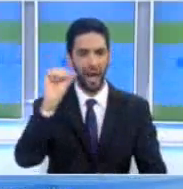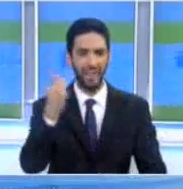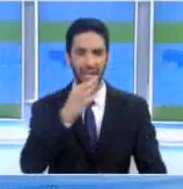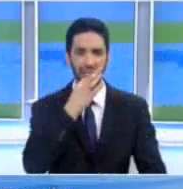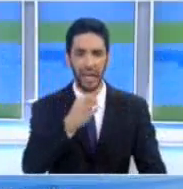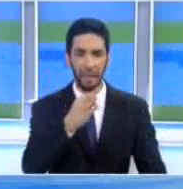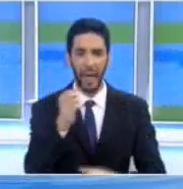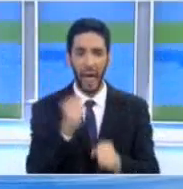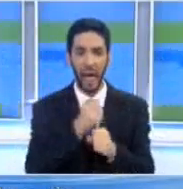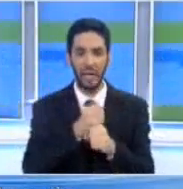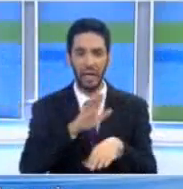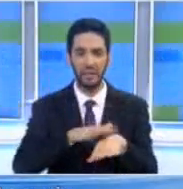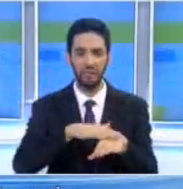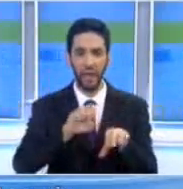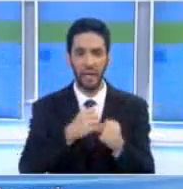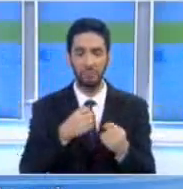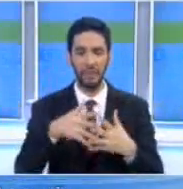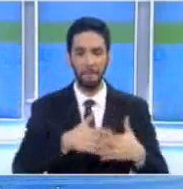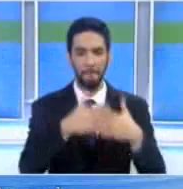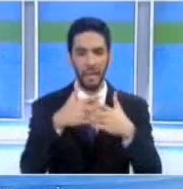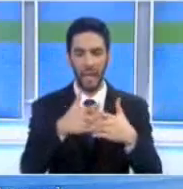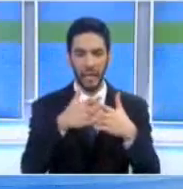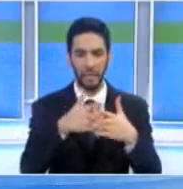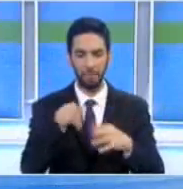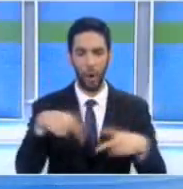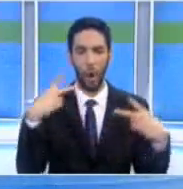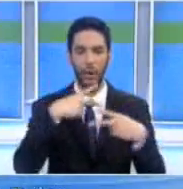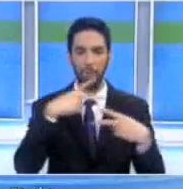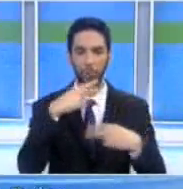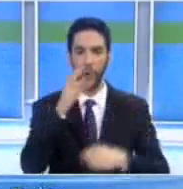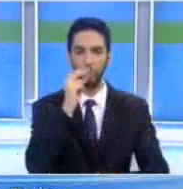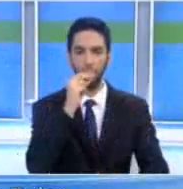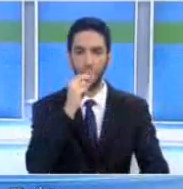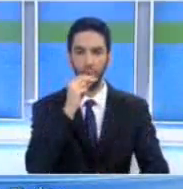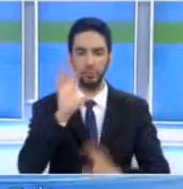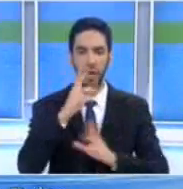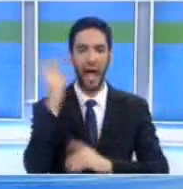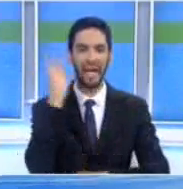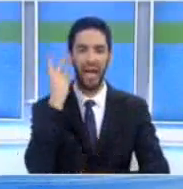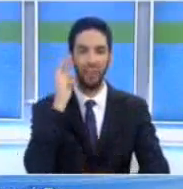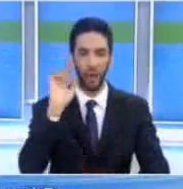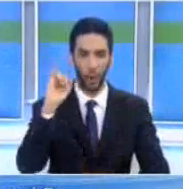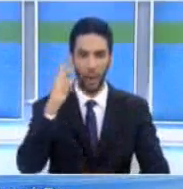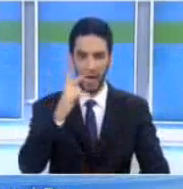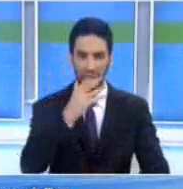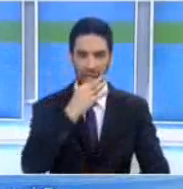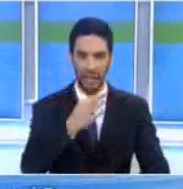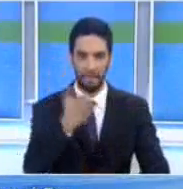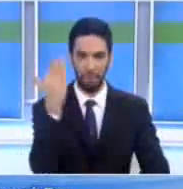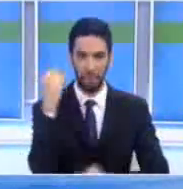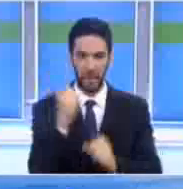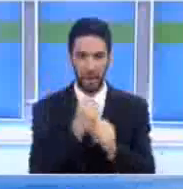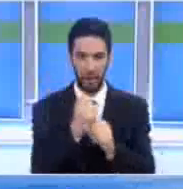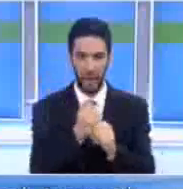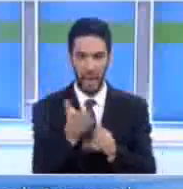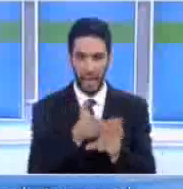Μεταφορών Μάριο Δημητριάδη, σε σχέση με τις χθεσινές αναφορές του στη Βουλή Σχολιάζοντας το τρίτο της καταγγελίας του κ. Δημητριάδη περί